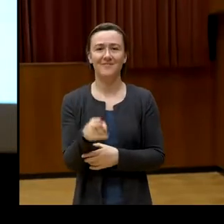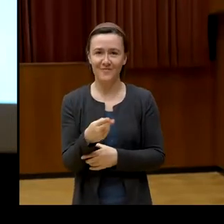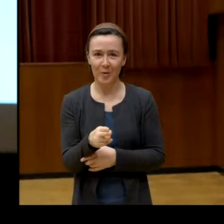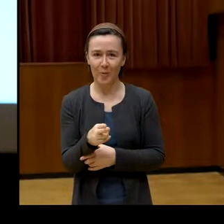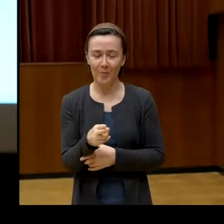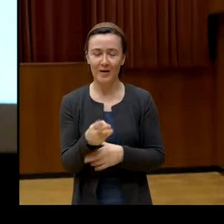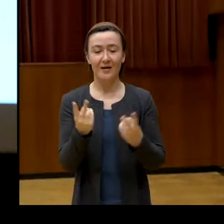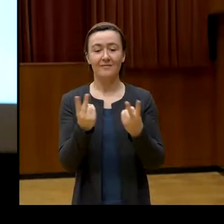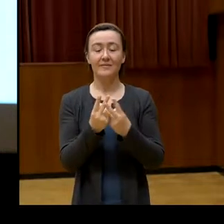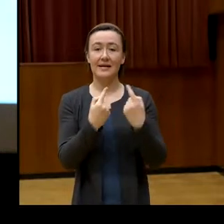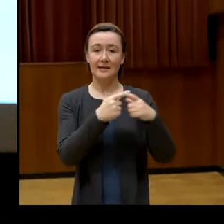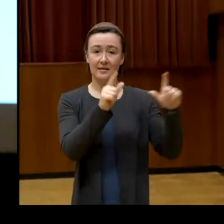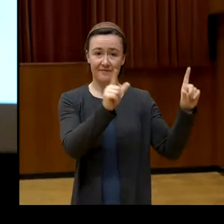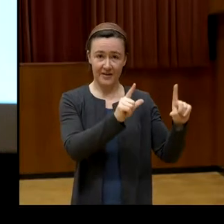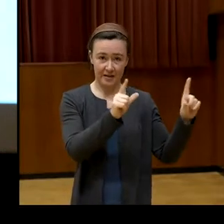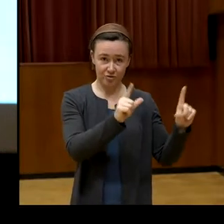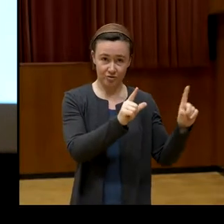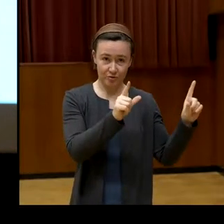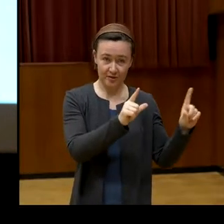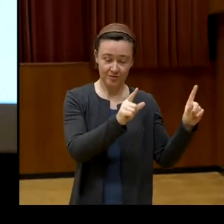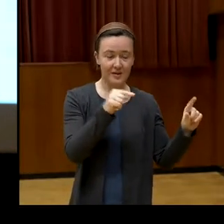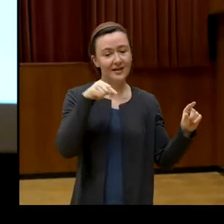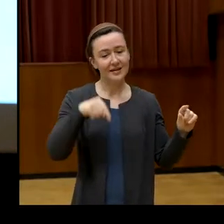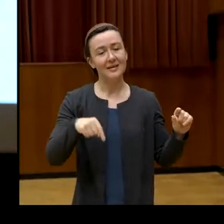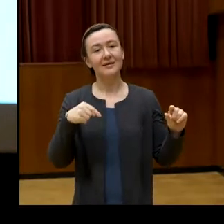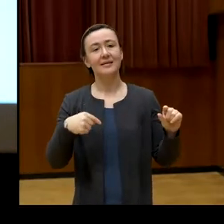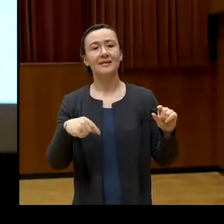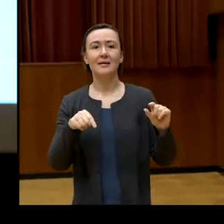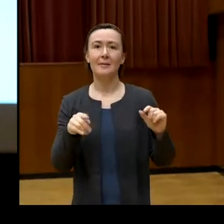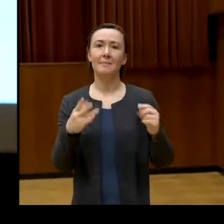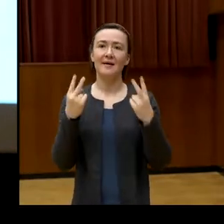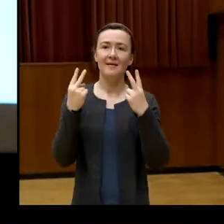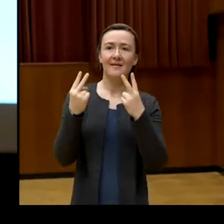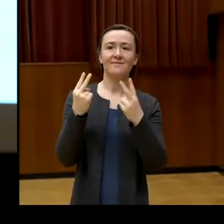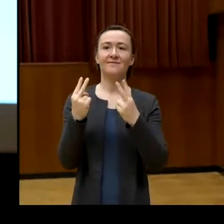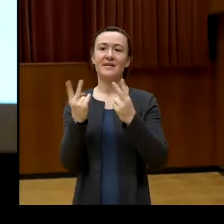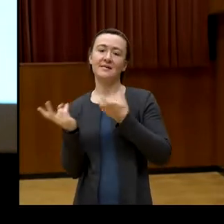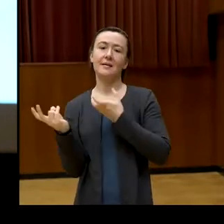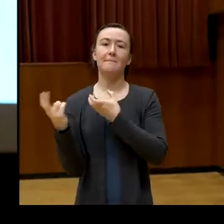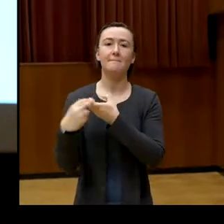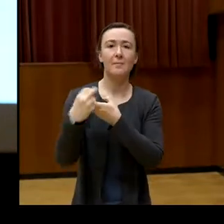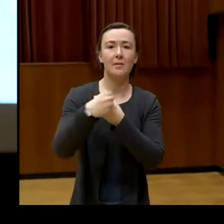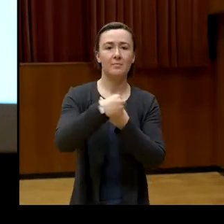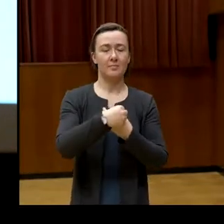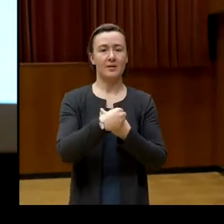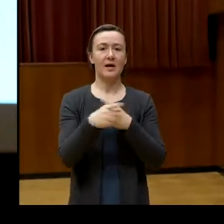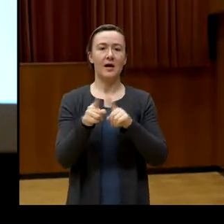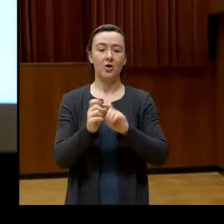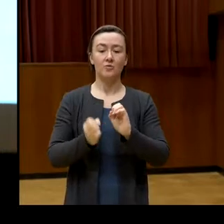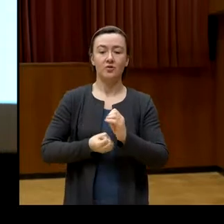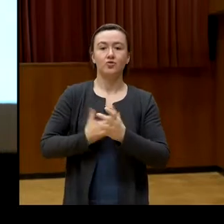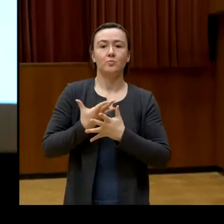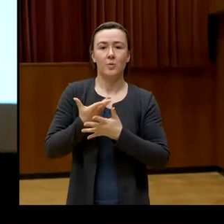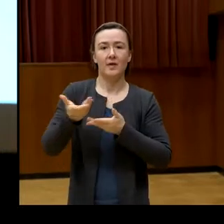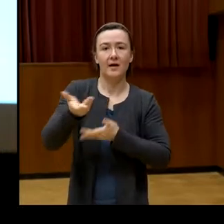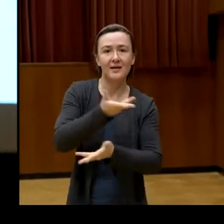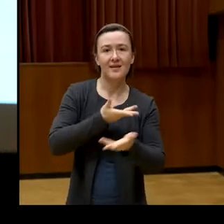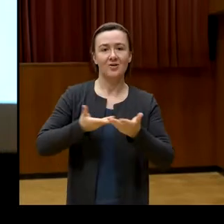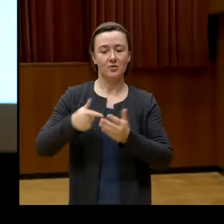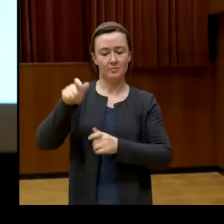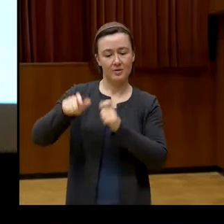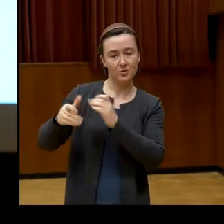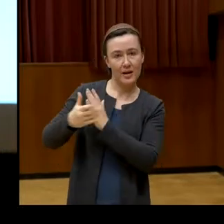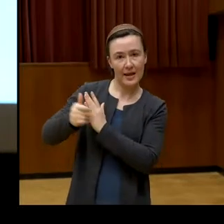solchen Veranstaltungen weitaus stärker auf Partizipation und auf den spontanen Austausch zwischen ExpertInnen